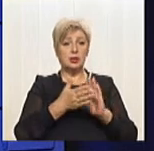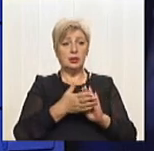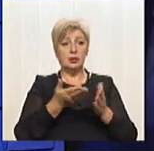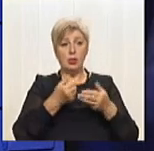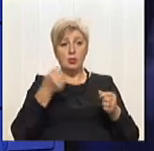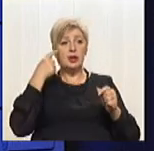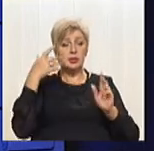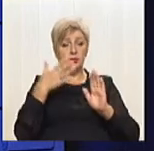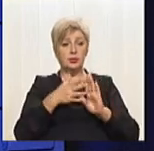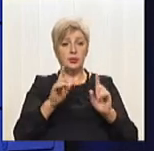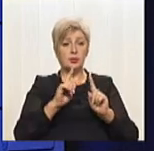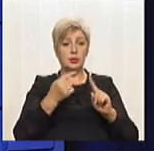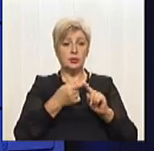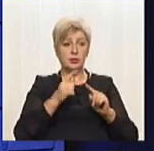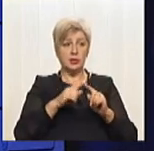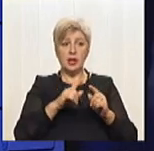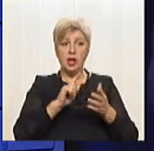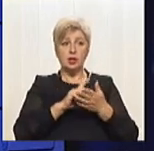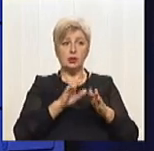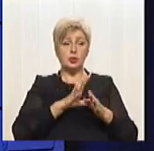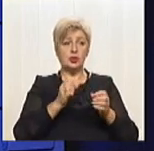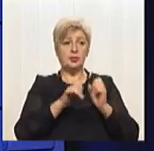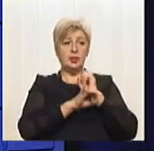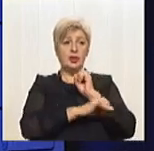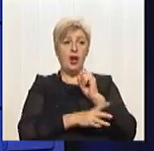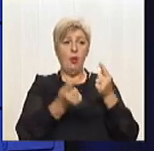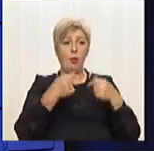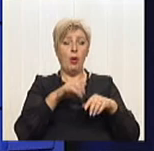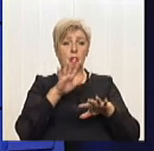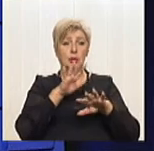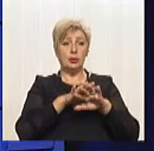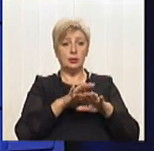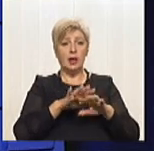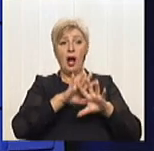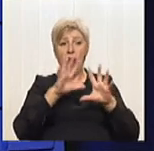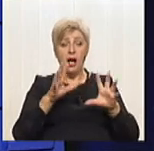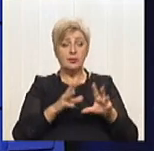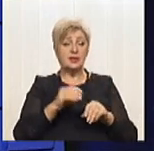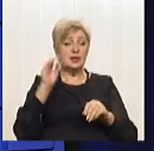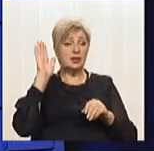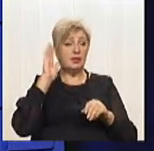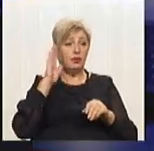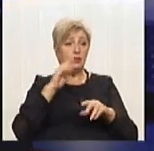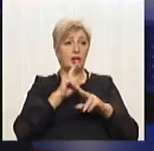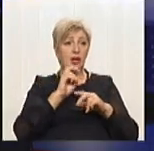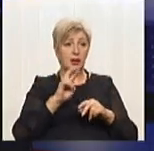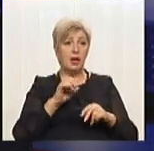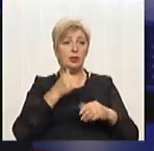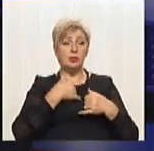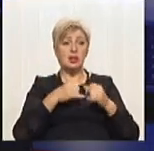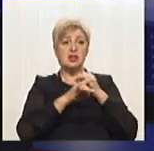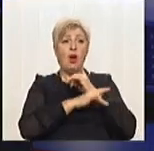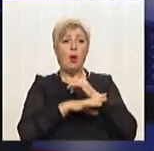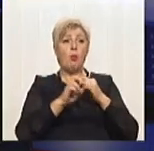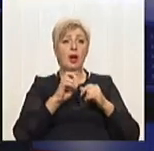розуміємо, що це не має бути банкрут. Розумієте? А всі водоканали у нас де-факто по балансах своїх вони банкрути, і нормальний банк не